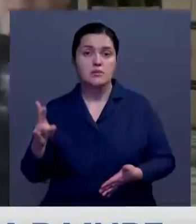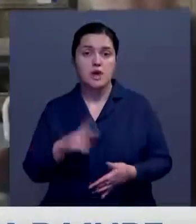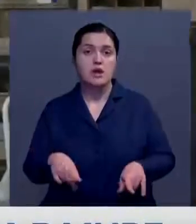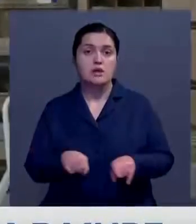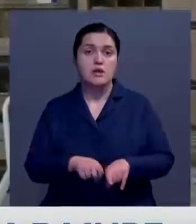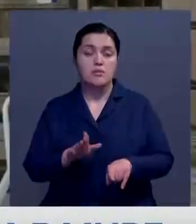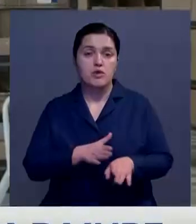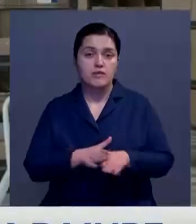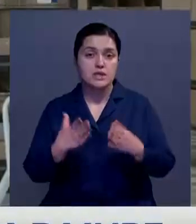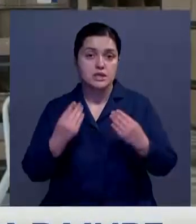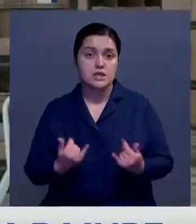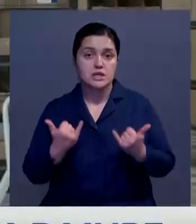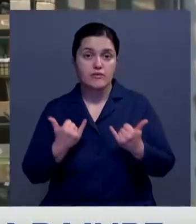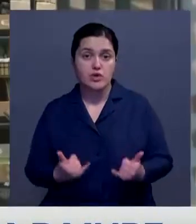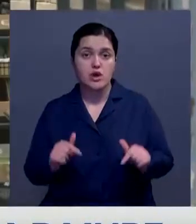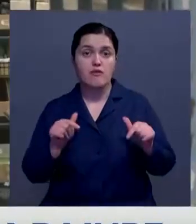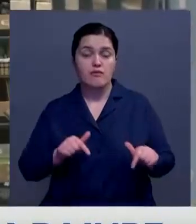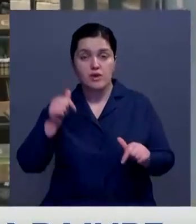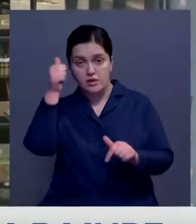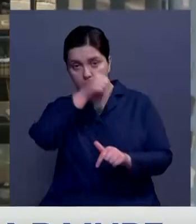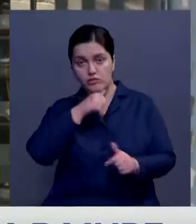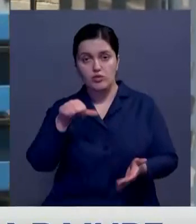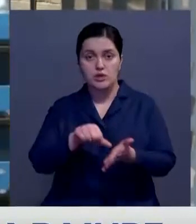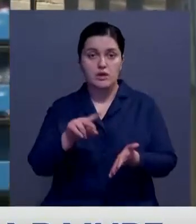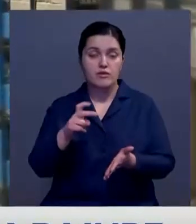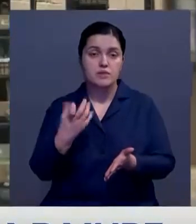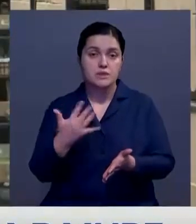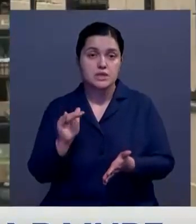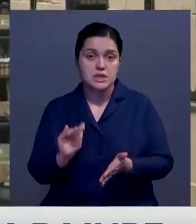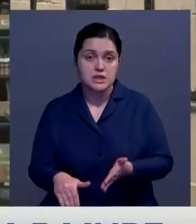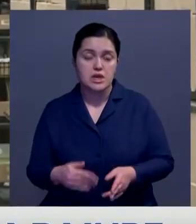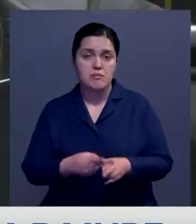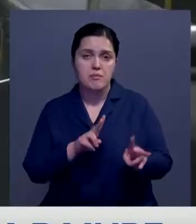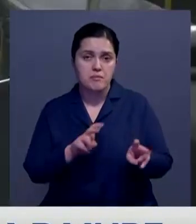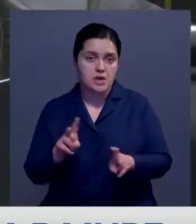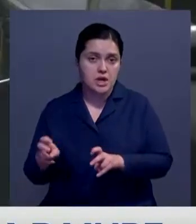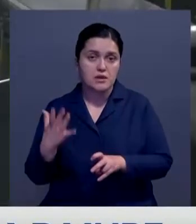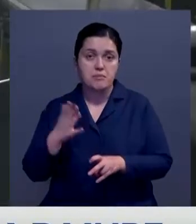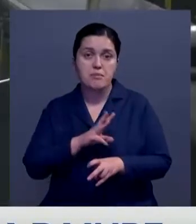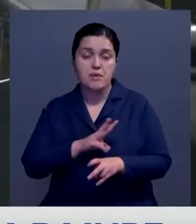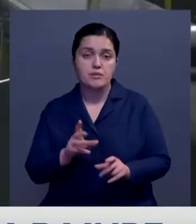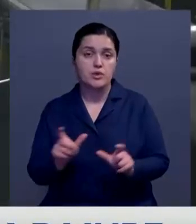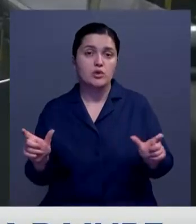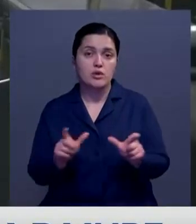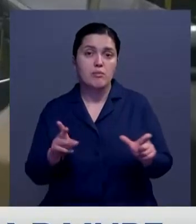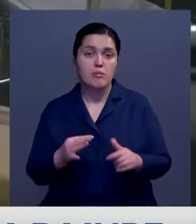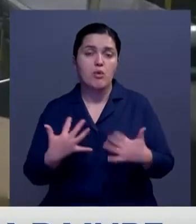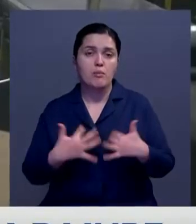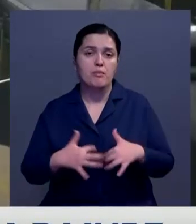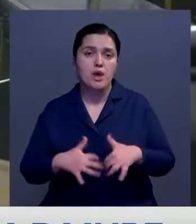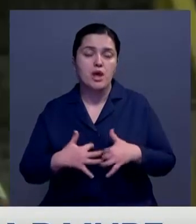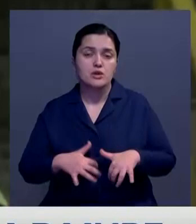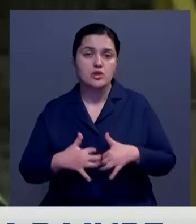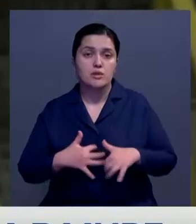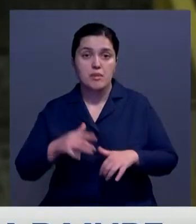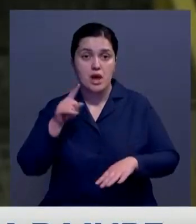ноября. А также пройдет весь день сегодня. В этом году в ней участвуют свыше 250 тысяч брендов и 5 миллионов магазинов.